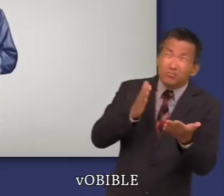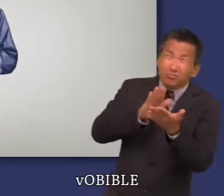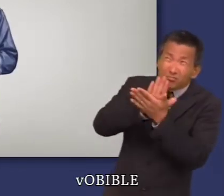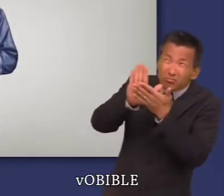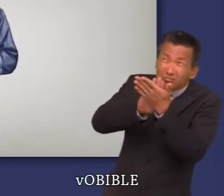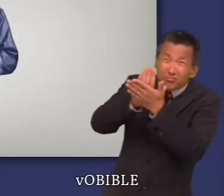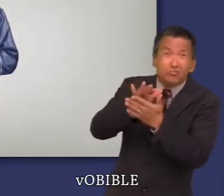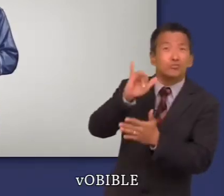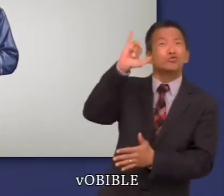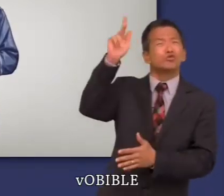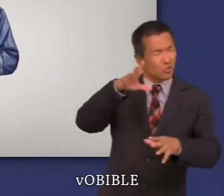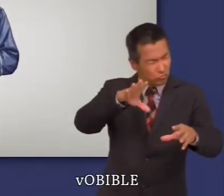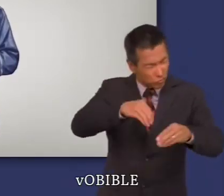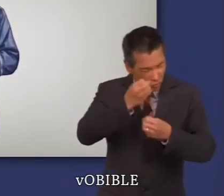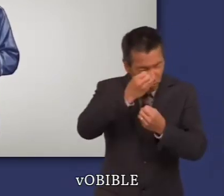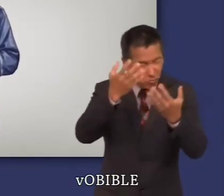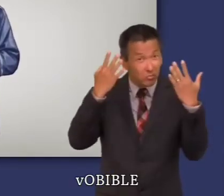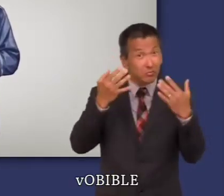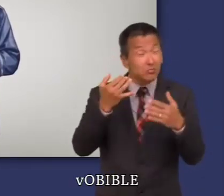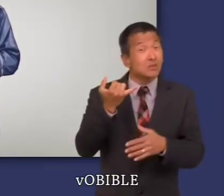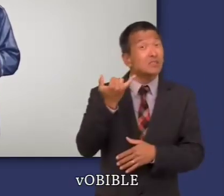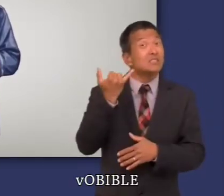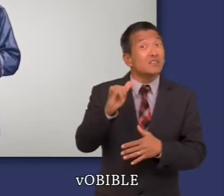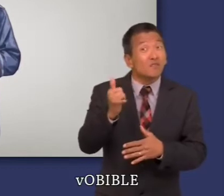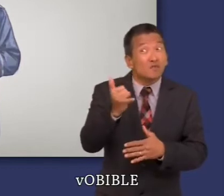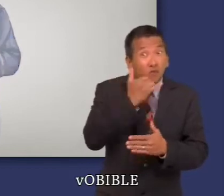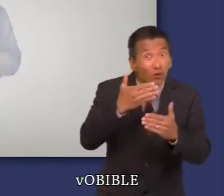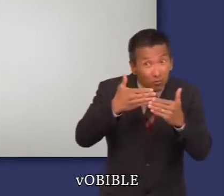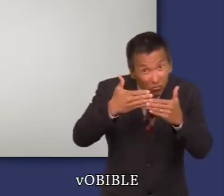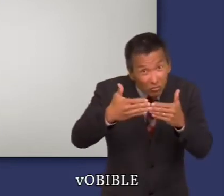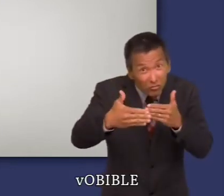semé, les pécheurs qui sont sincèrement repentants peuvent être pardonnés.